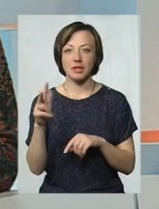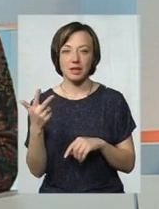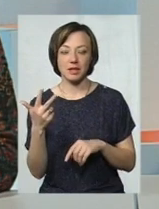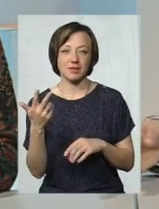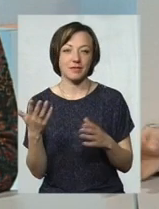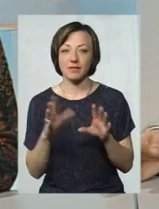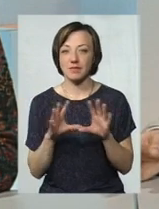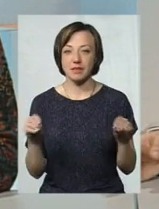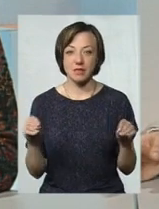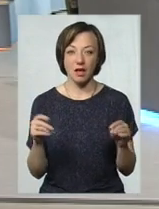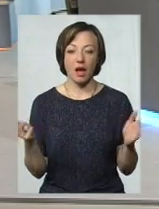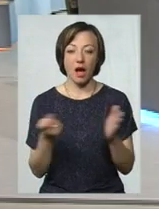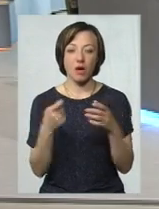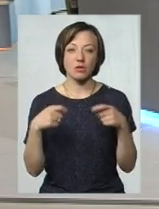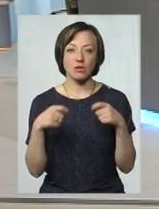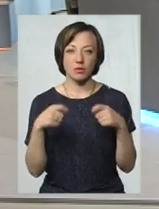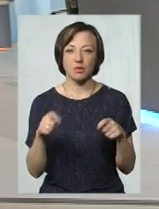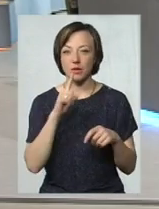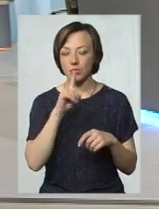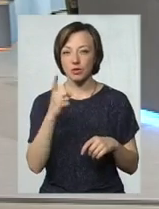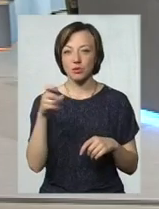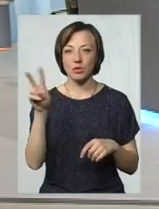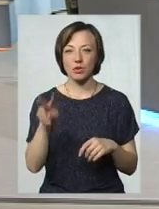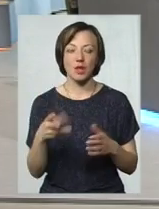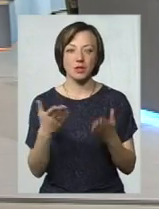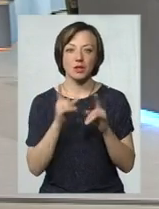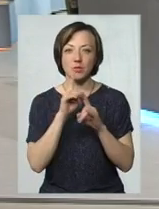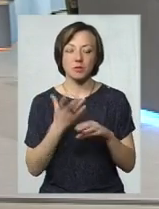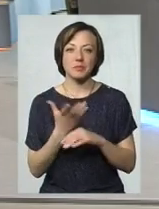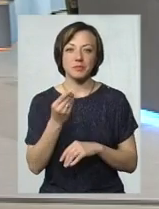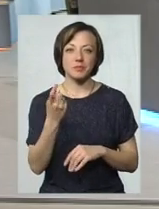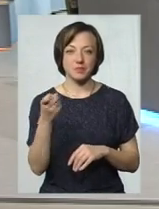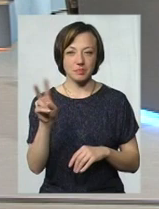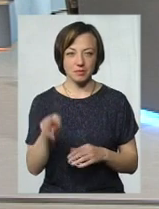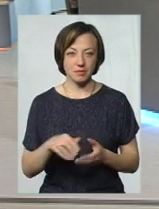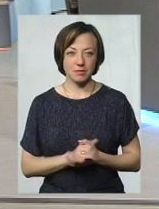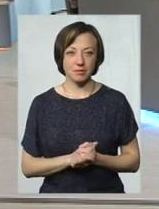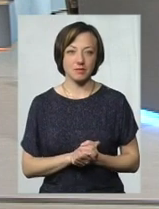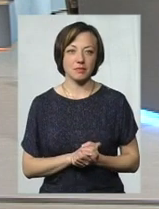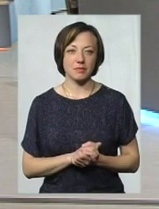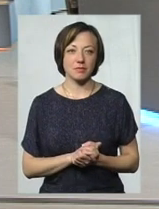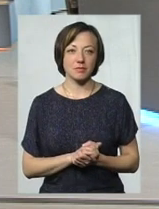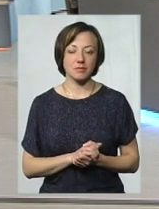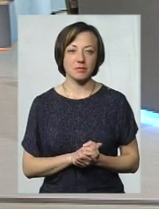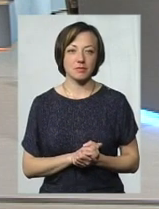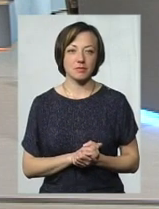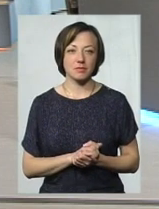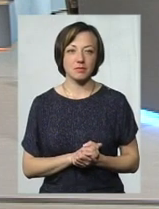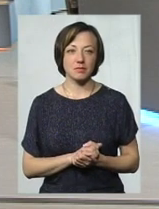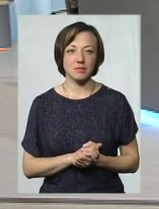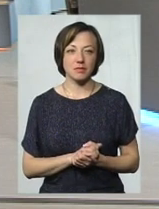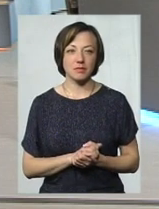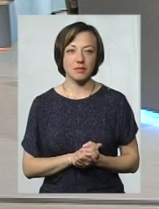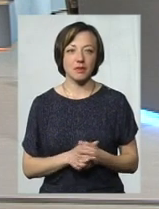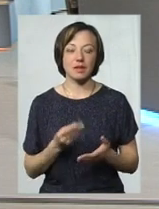гривні. Все, вона аукціонна. Вона не буде 100 доларів, якщо ніхто не буде платити 100 доларів за неї. Того, в принципі, ціна